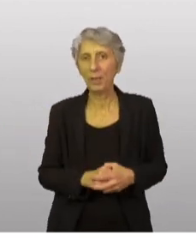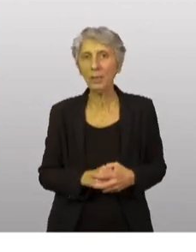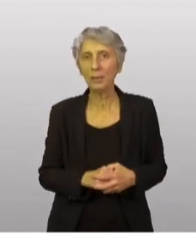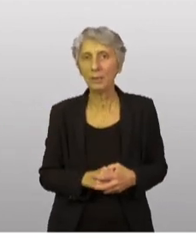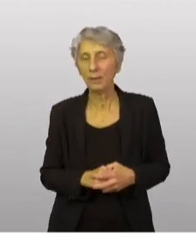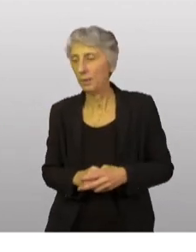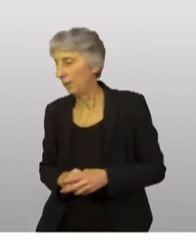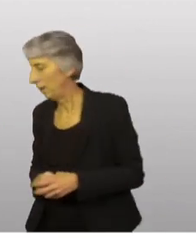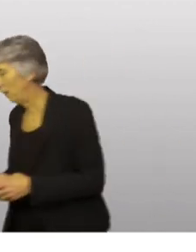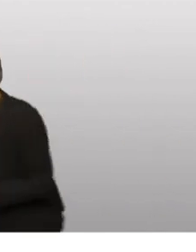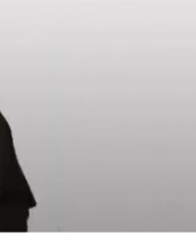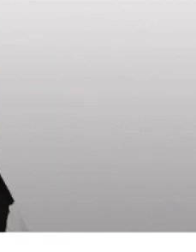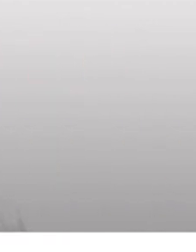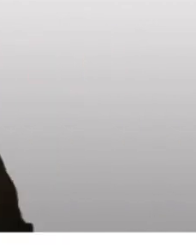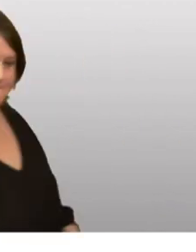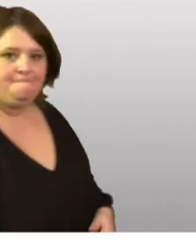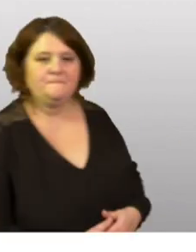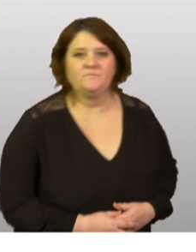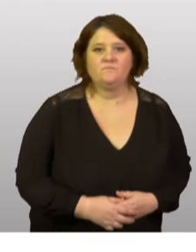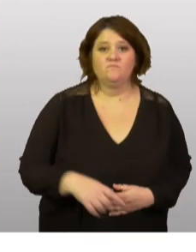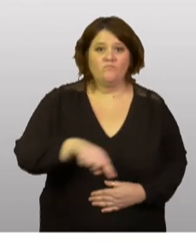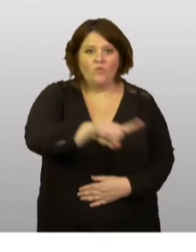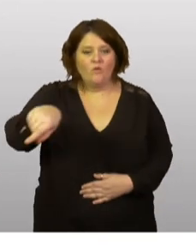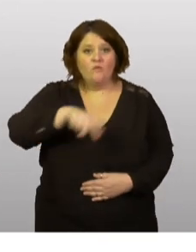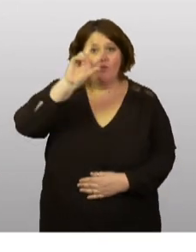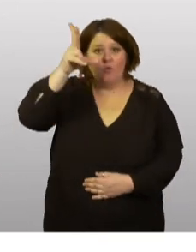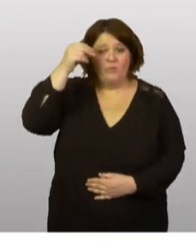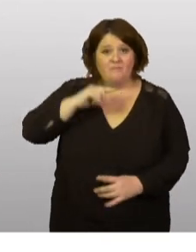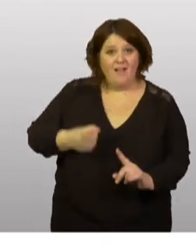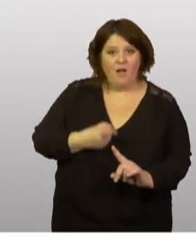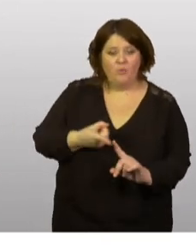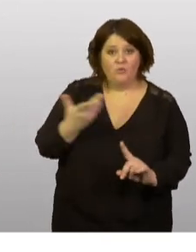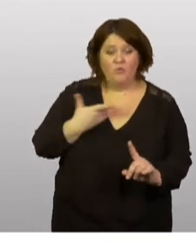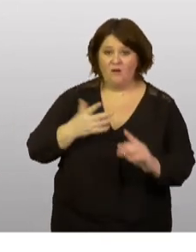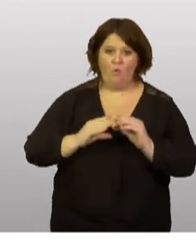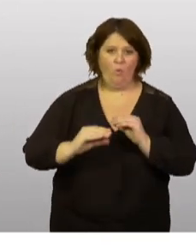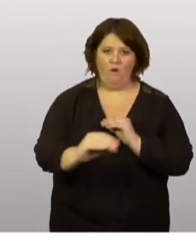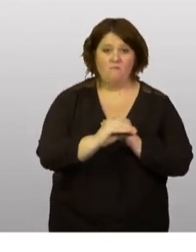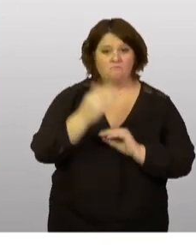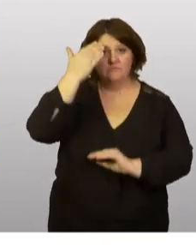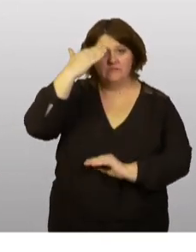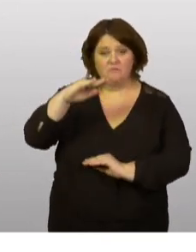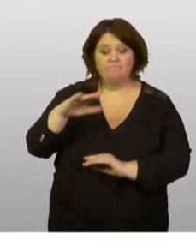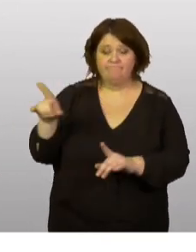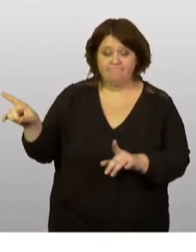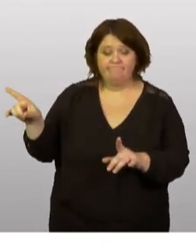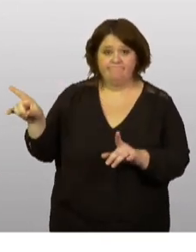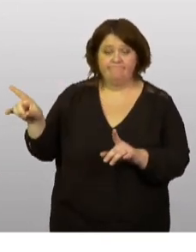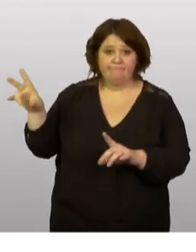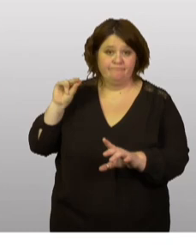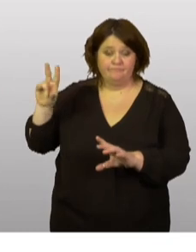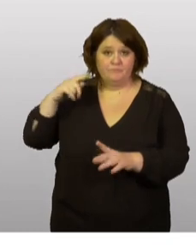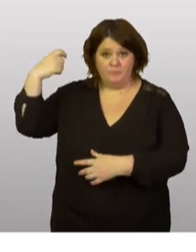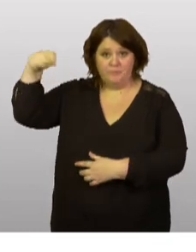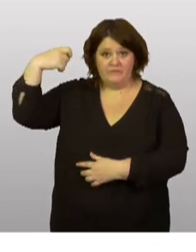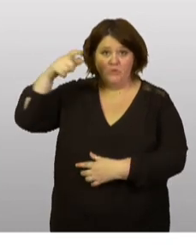Alors, vous aurez bien compris que ce qui compte, c'est le concret. Et vous avez entendu le président Zelensky,